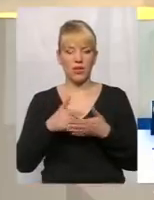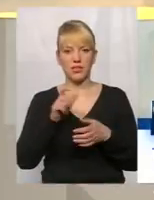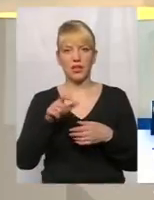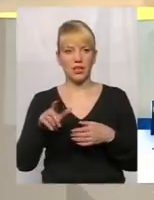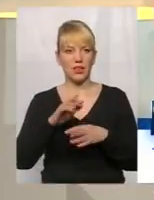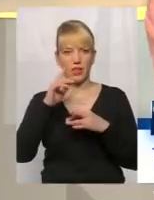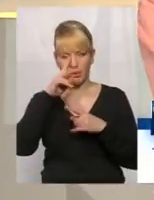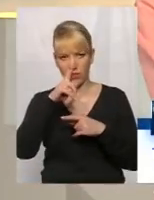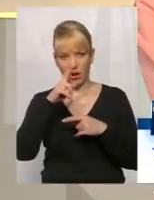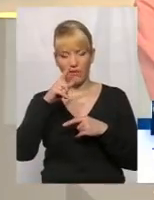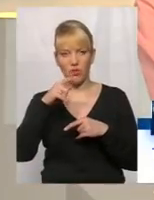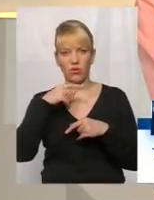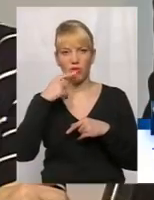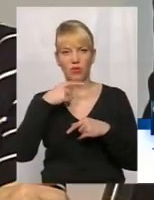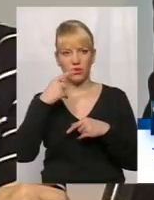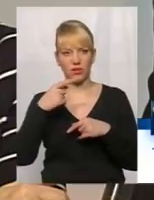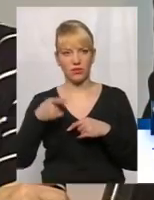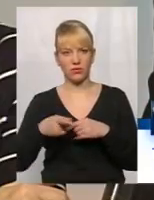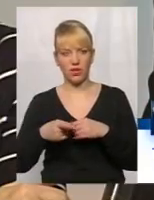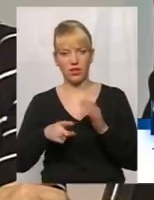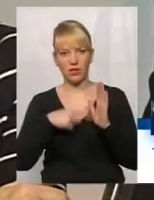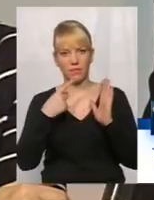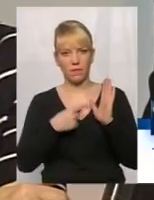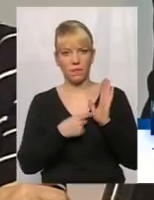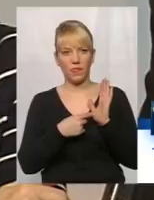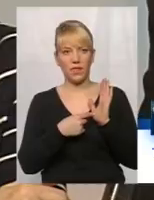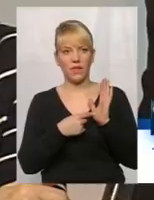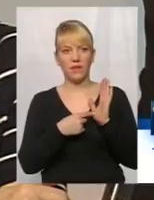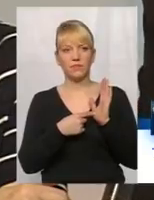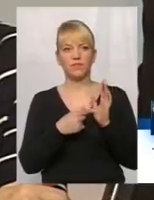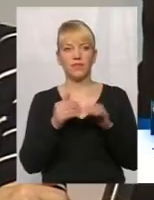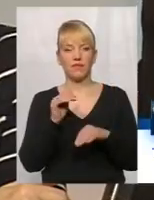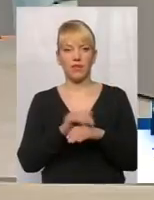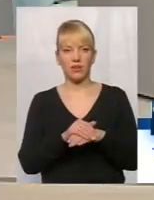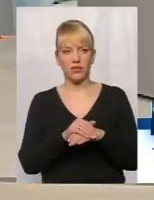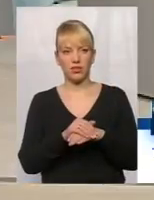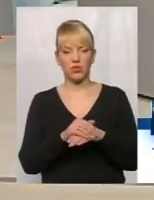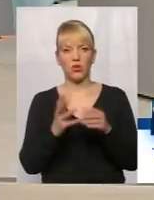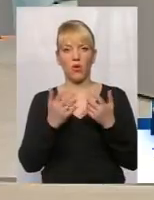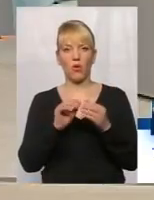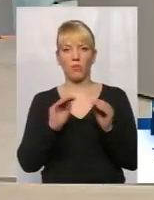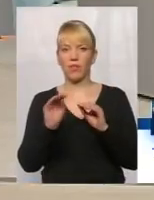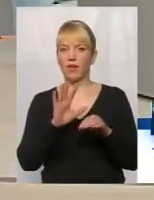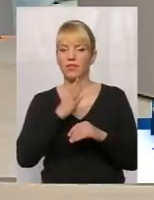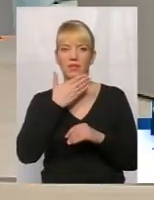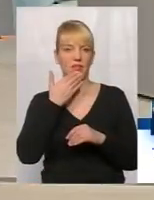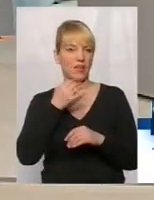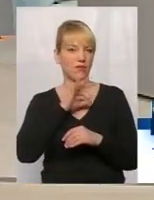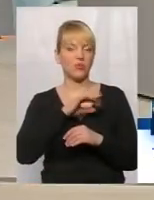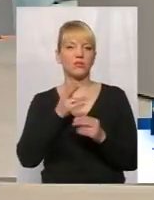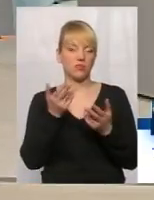неправильно трактували? Ну, фактично, обладнання не використовується, це правильно,